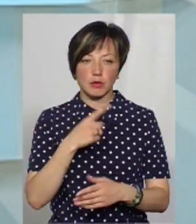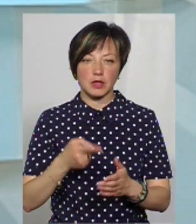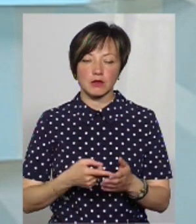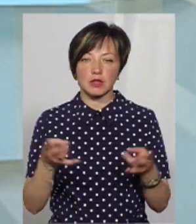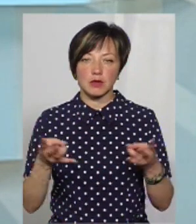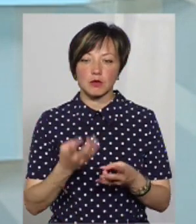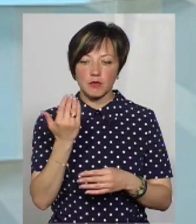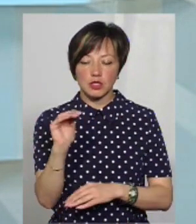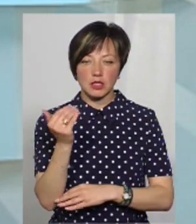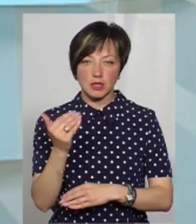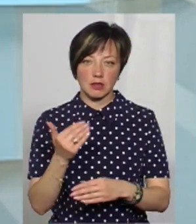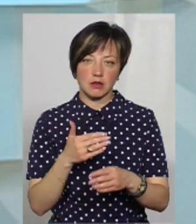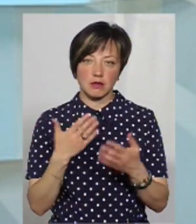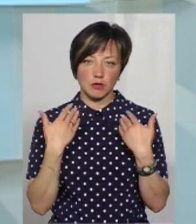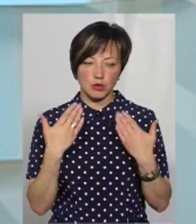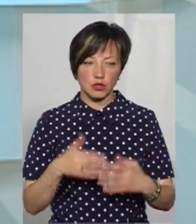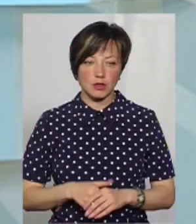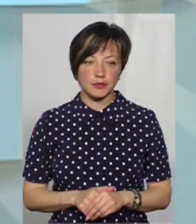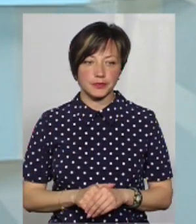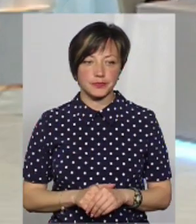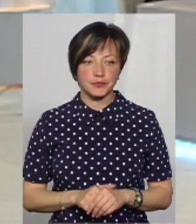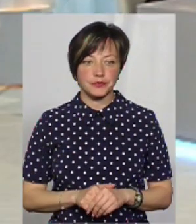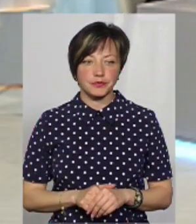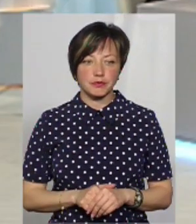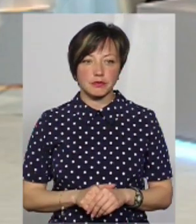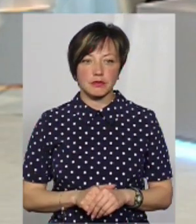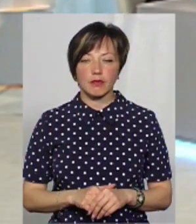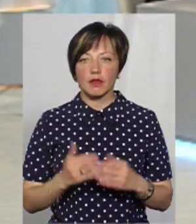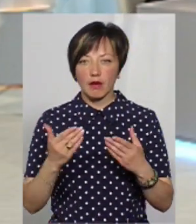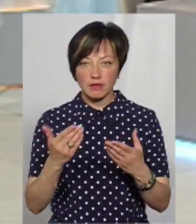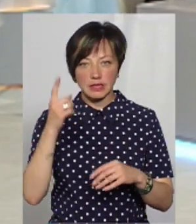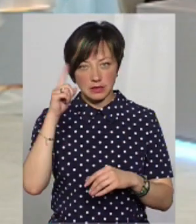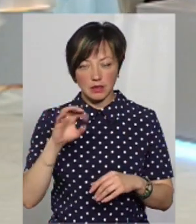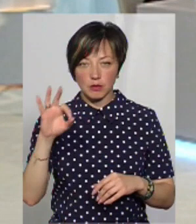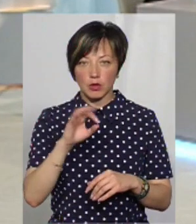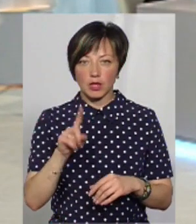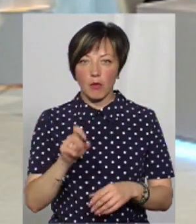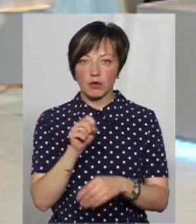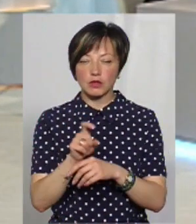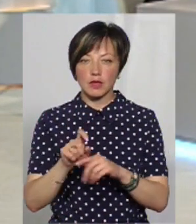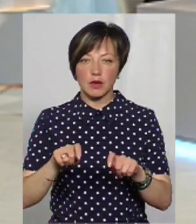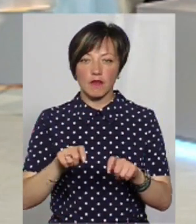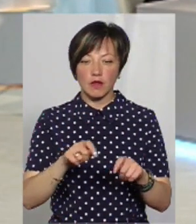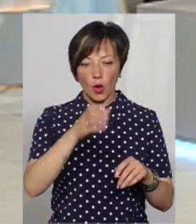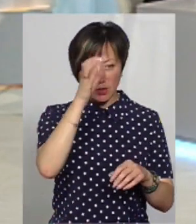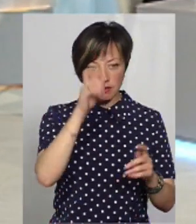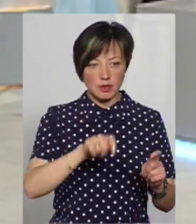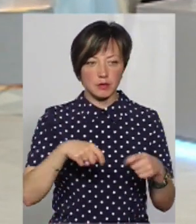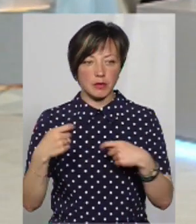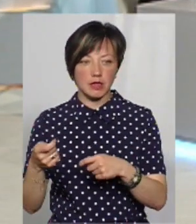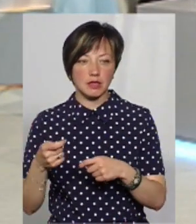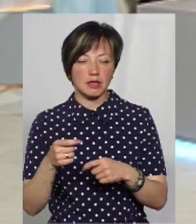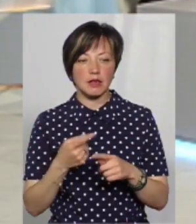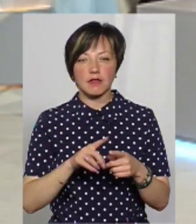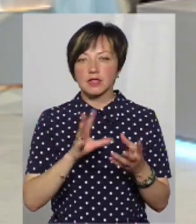необхідно для того, щоб ваша дитина реалізувала таке право. Пані Ольгу, ви знали про те, що повноваження від освіти передані?